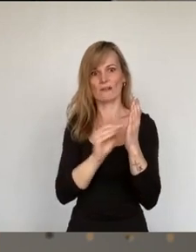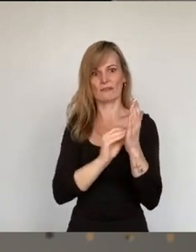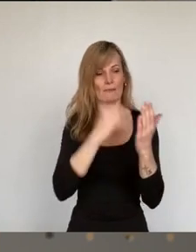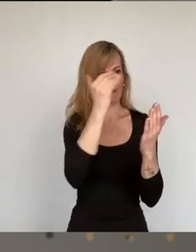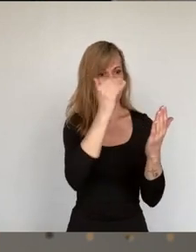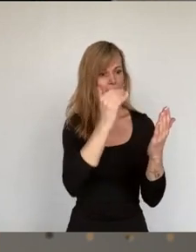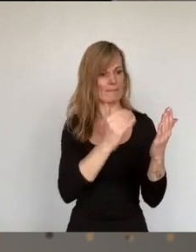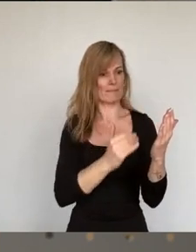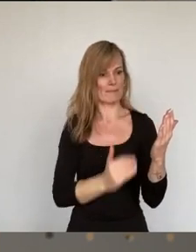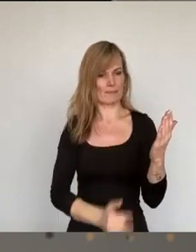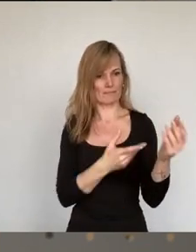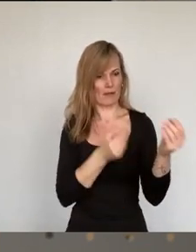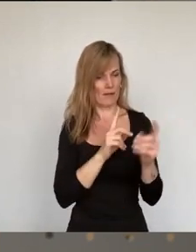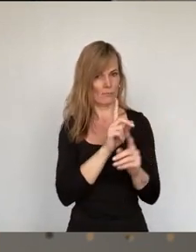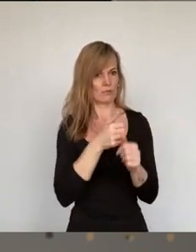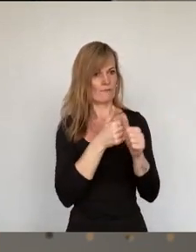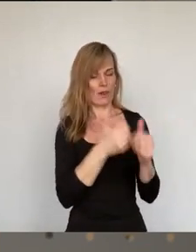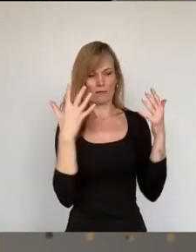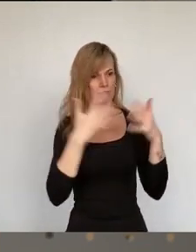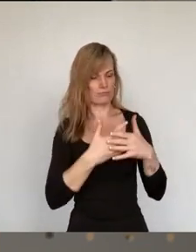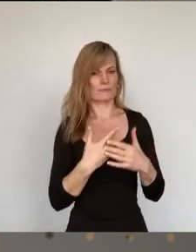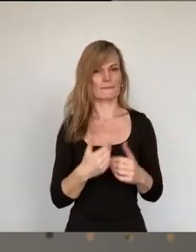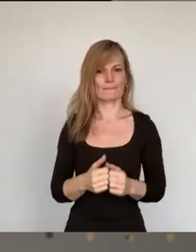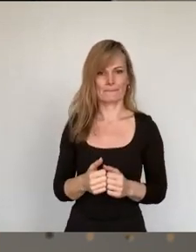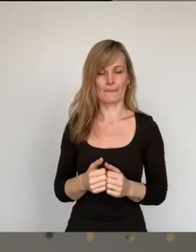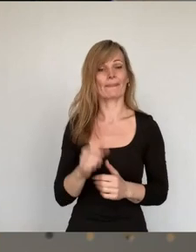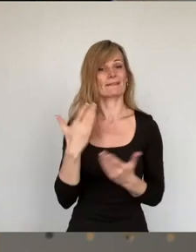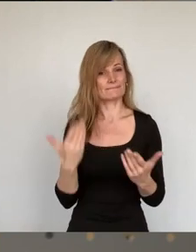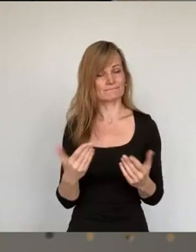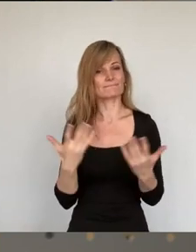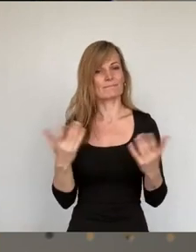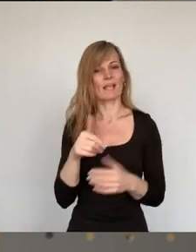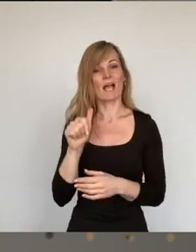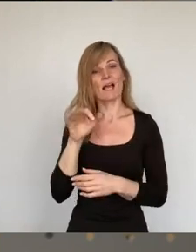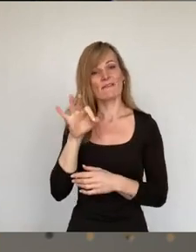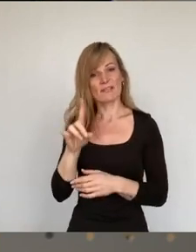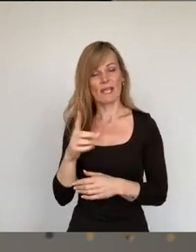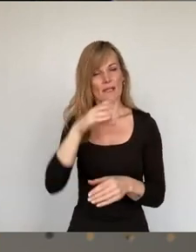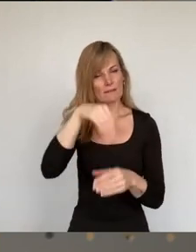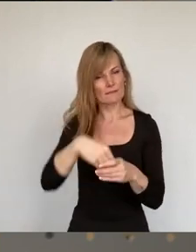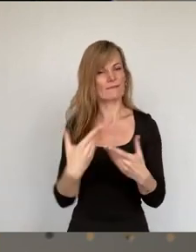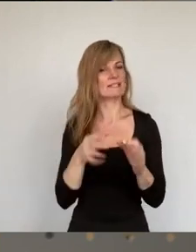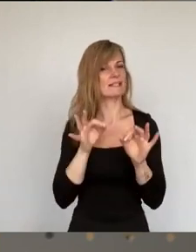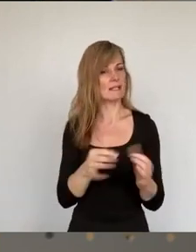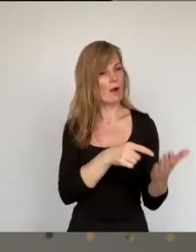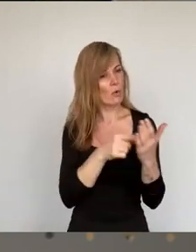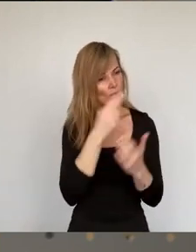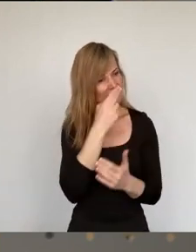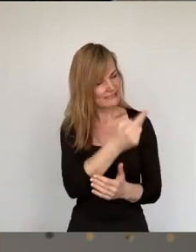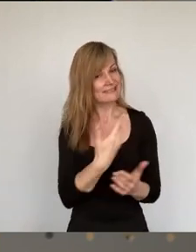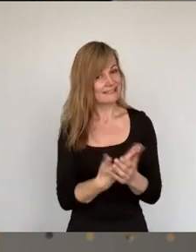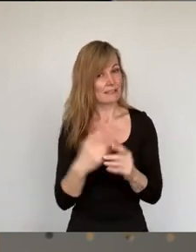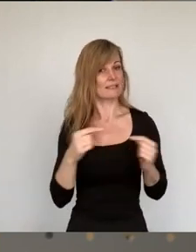werden sollen. Und worum es darum geht im Kern, hat die AfD ja gerade gezeigt. Es geht darum, über diese Debatte